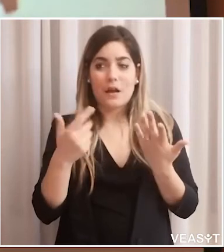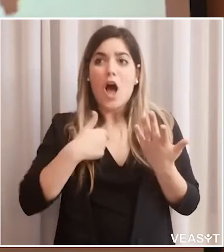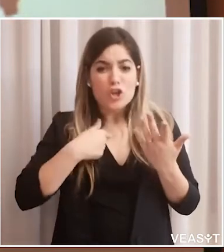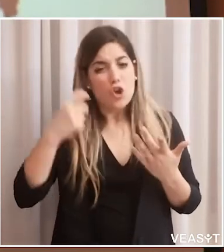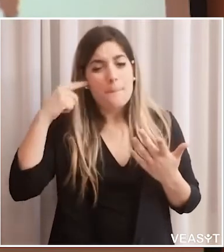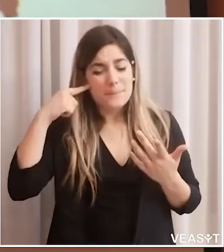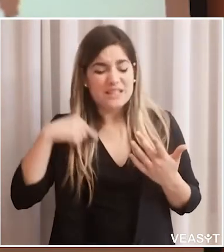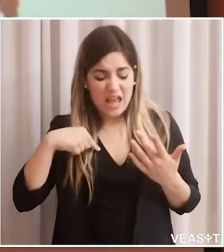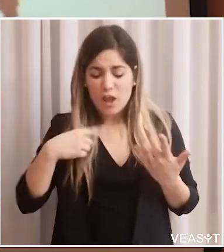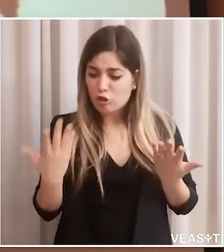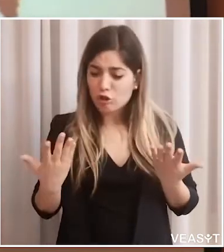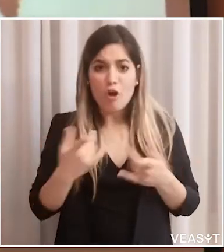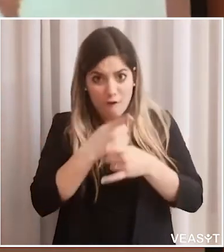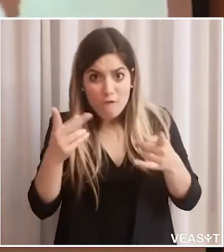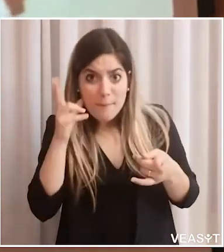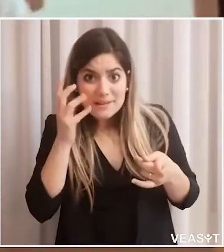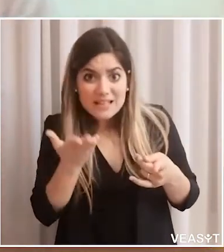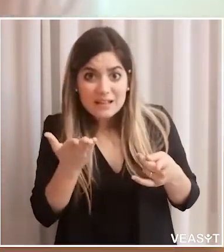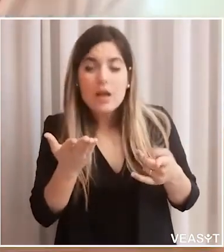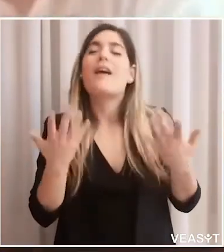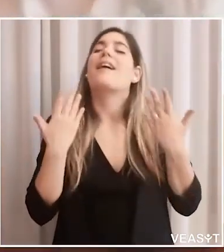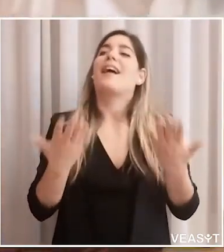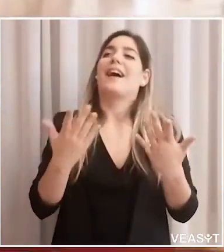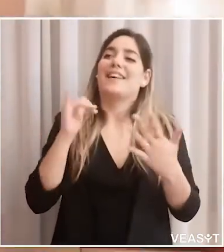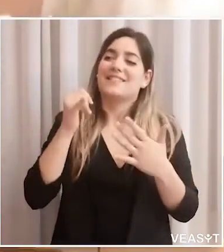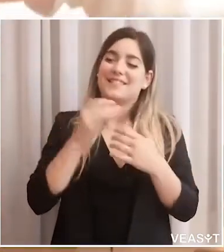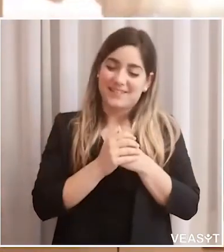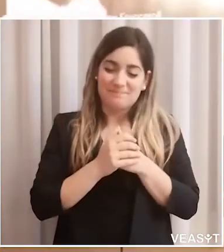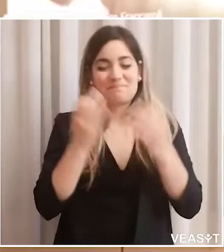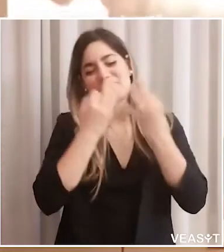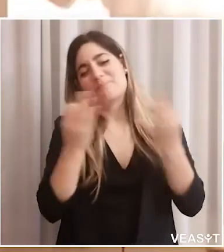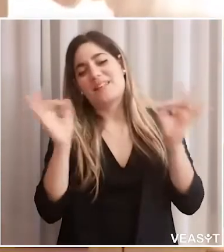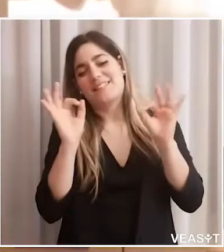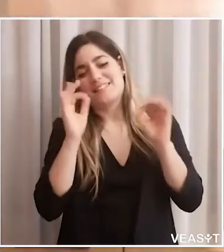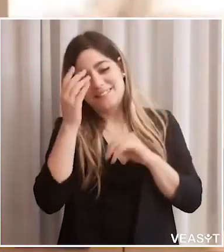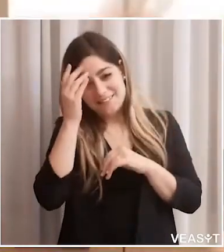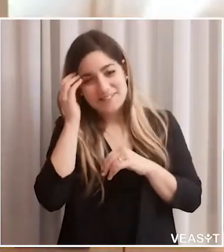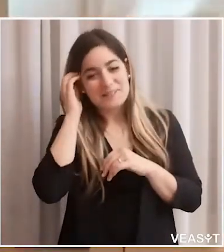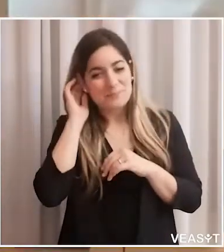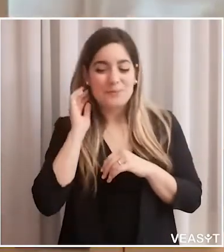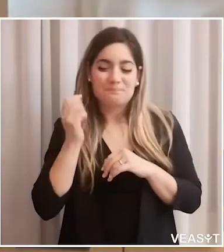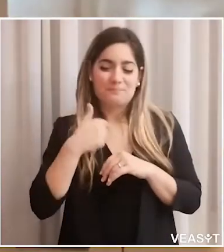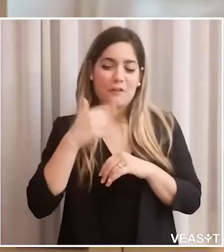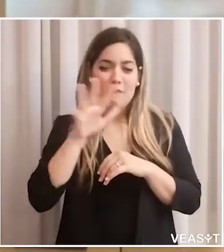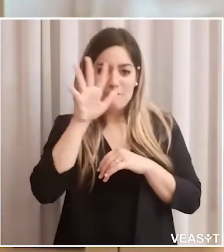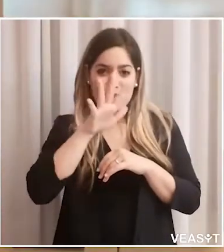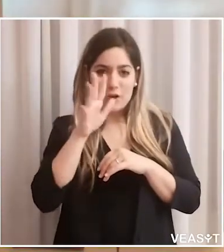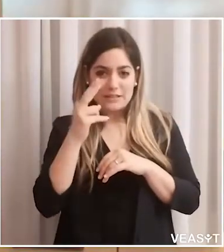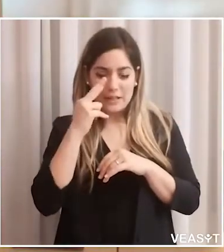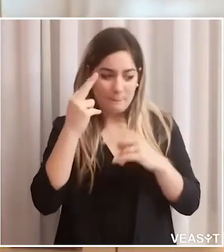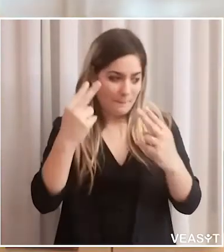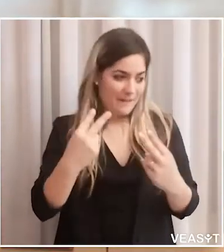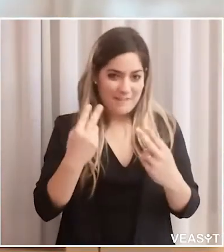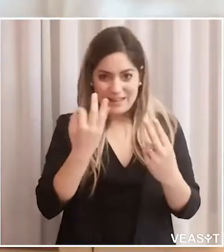Scusate dottor Fraccaroli non si riesce a sentire l'audio. Io mi sento. Voi mi sentite? Sì.